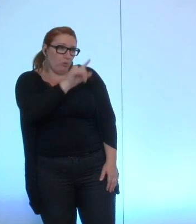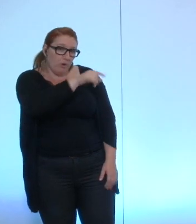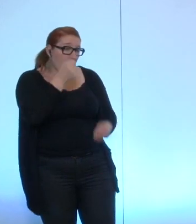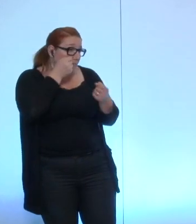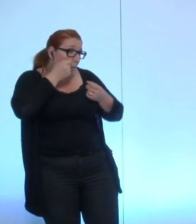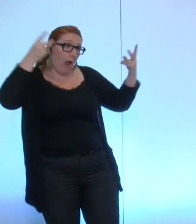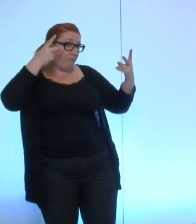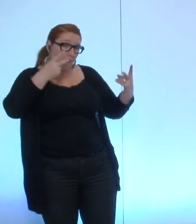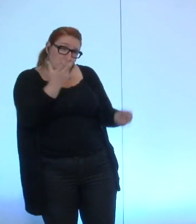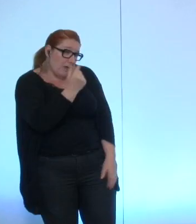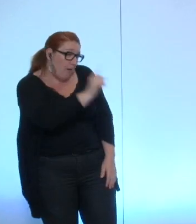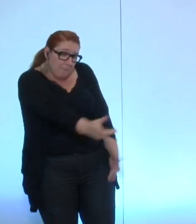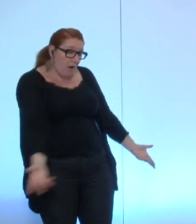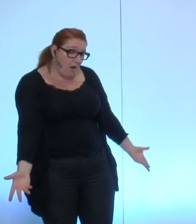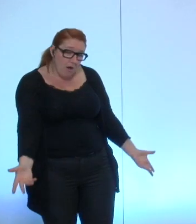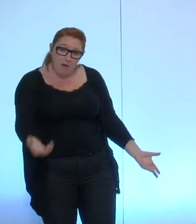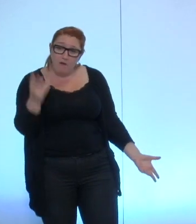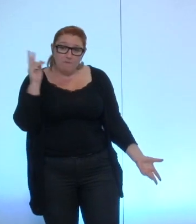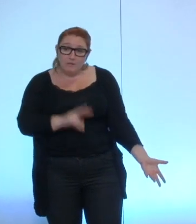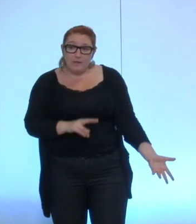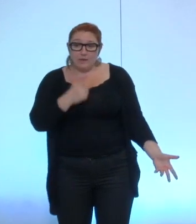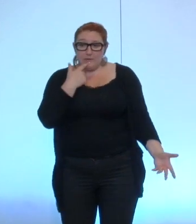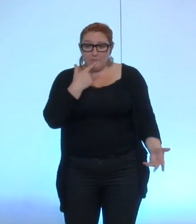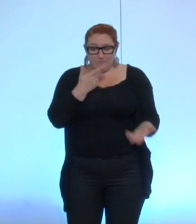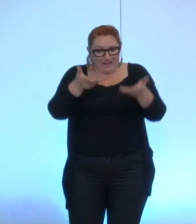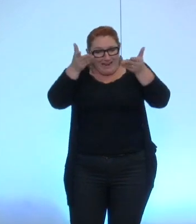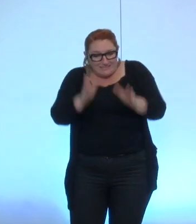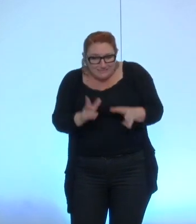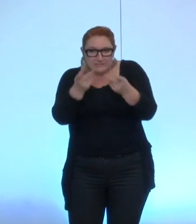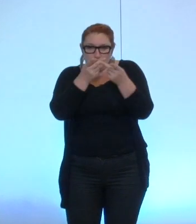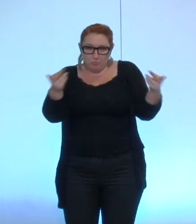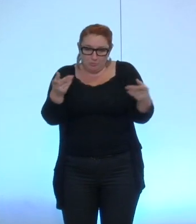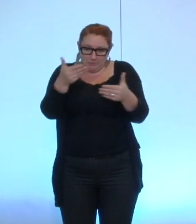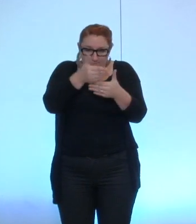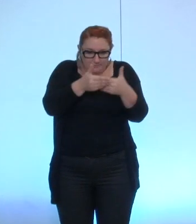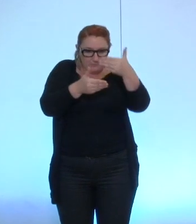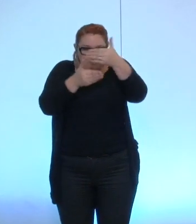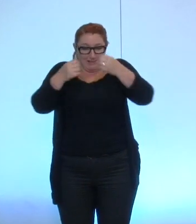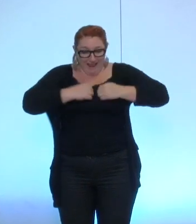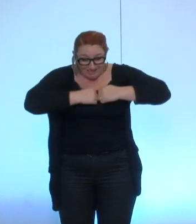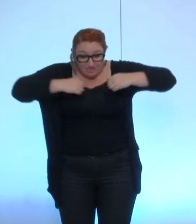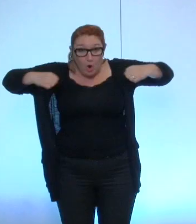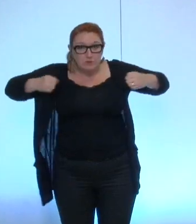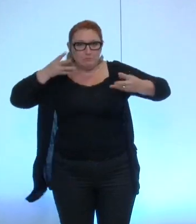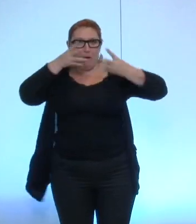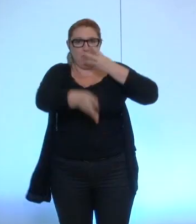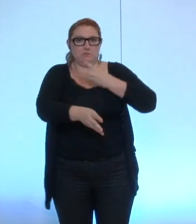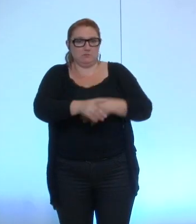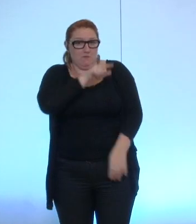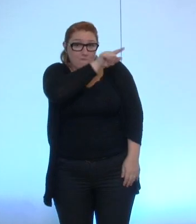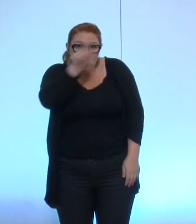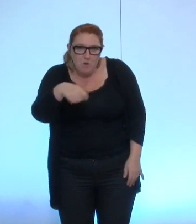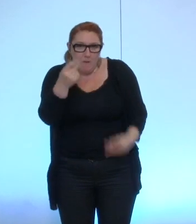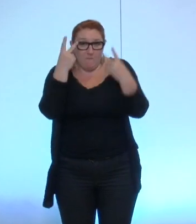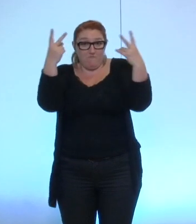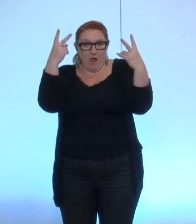la transparence dans la construction de la décision publique voilà une valeur à laquelle vous devriez adhérer et il